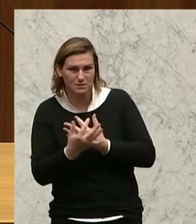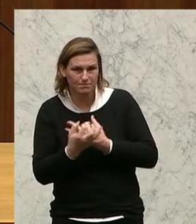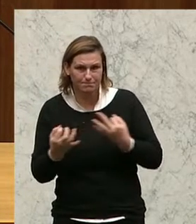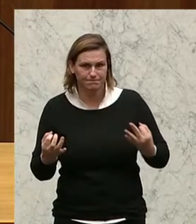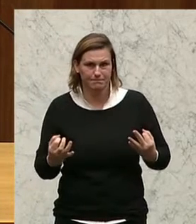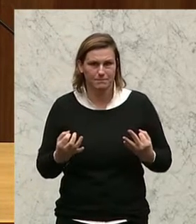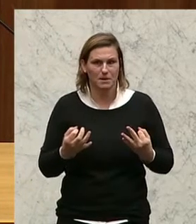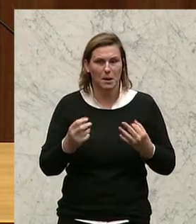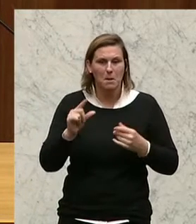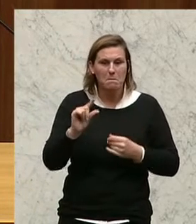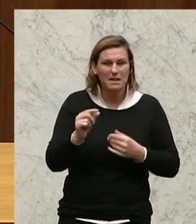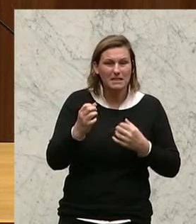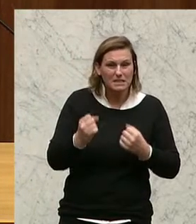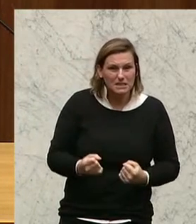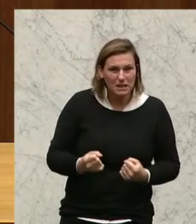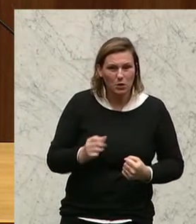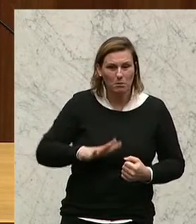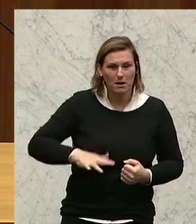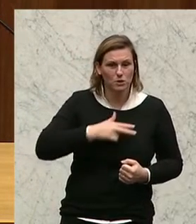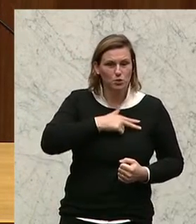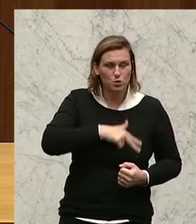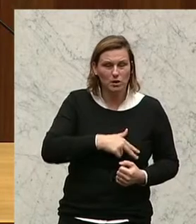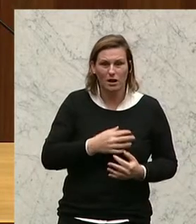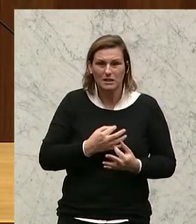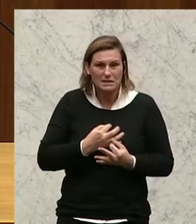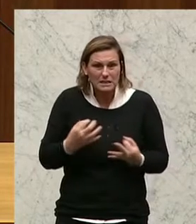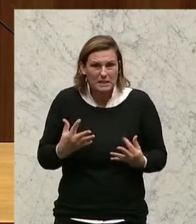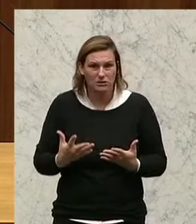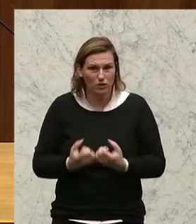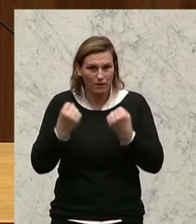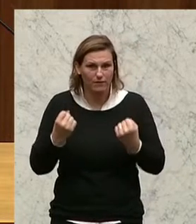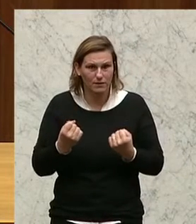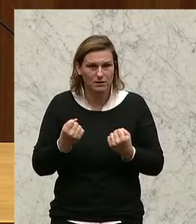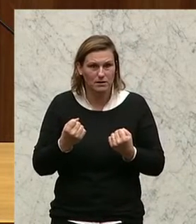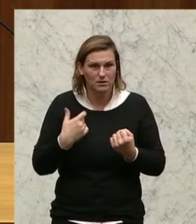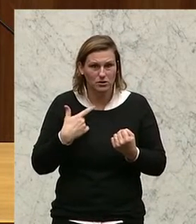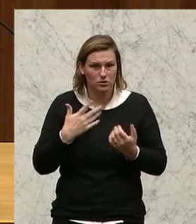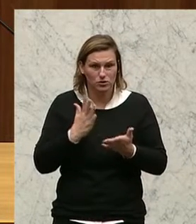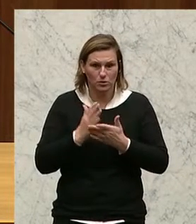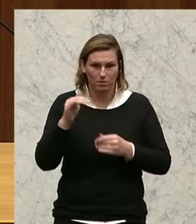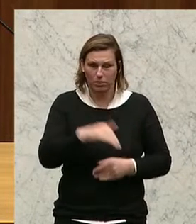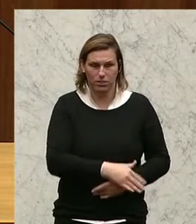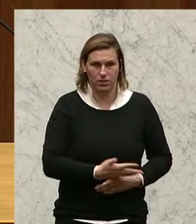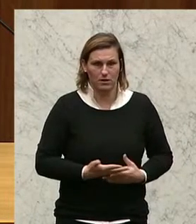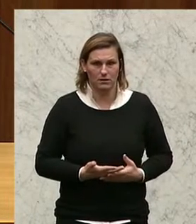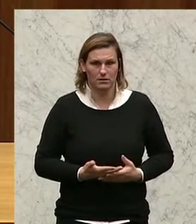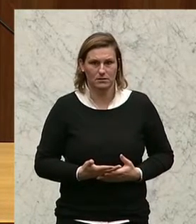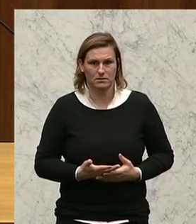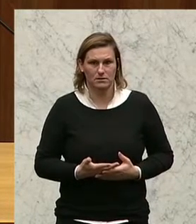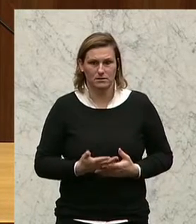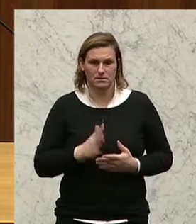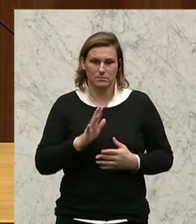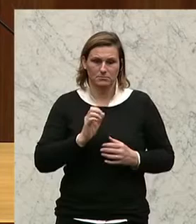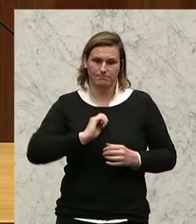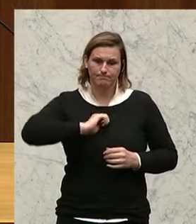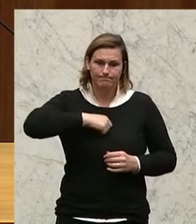Sozialminister, Mindestsicherung, Sie bringen im Bereich Soziales nichts zusammen. Sie sind kläglichst gescheitert, Herr Bundesminister. Durch Ihre